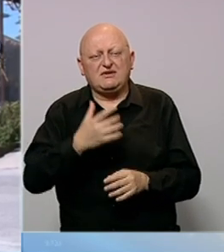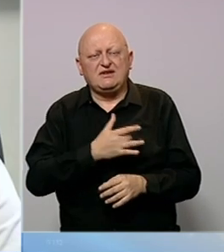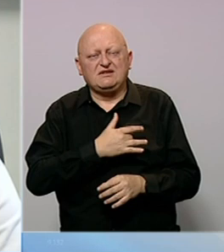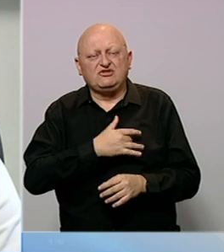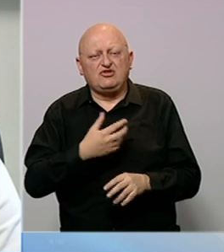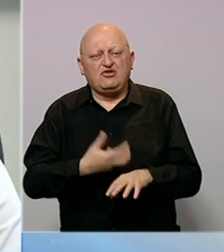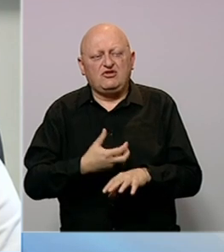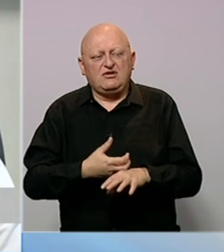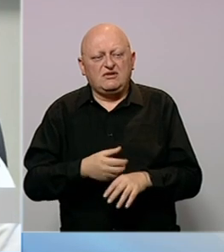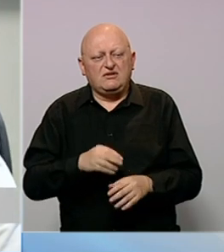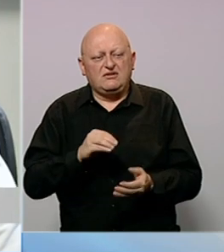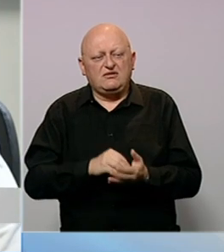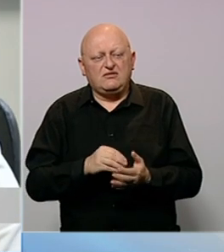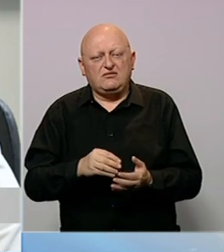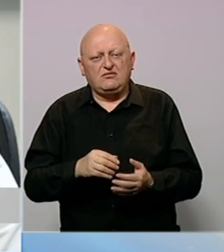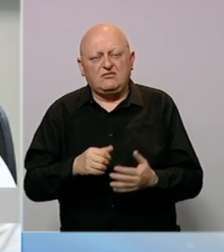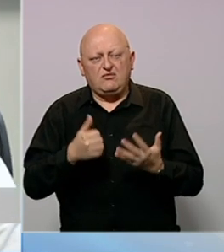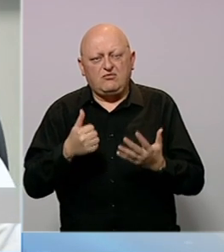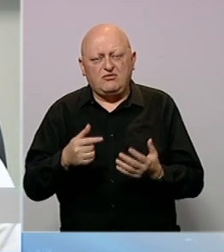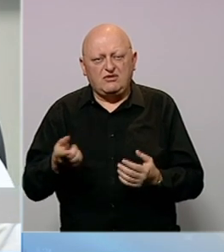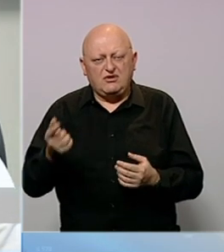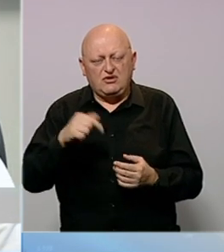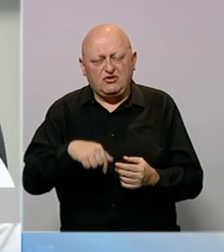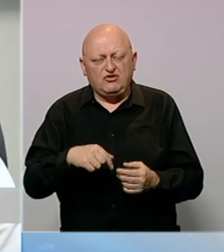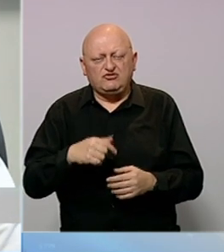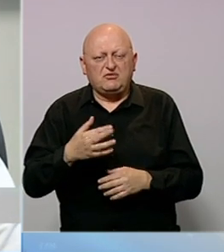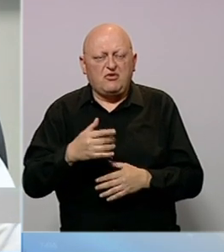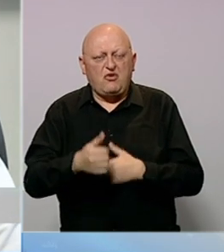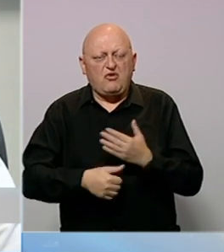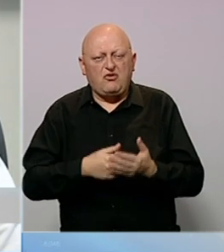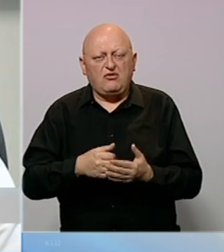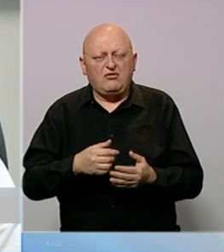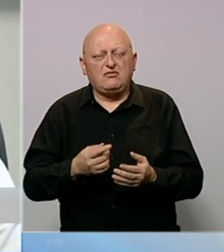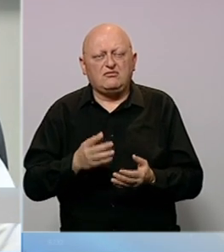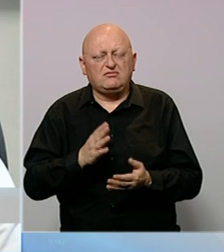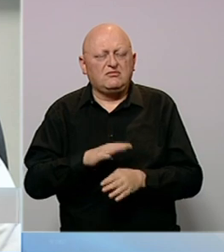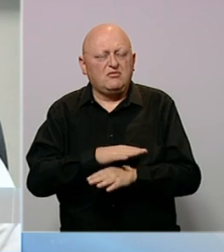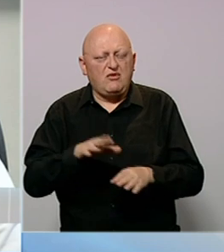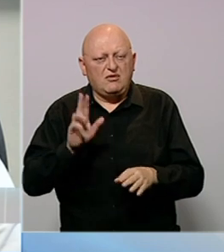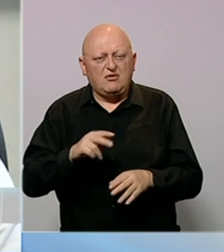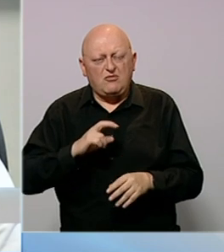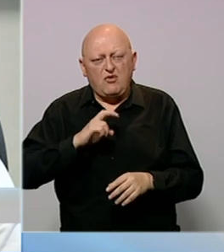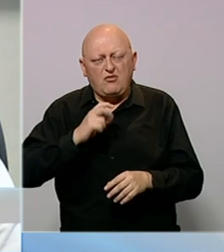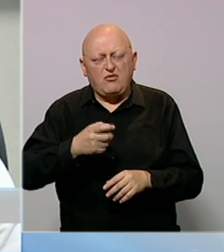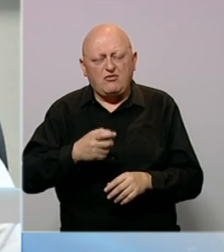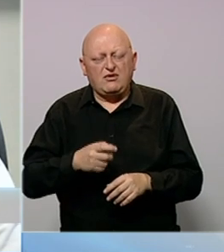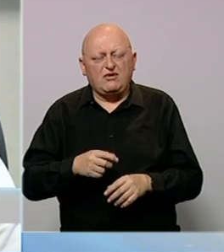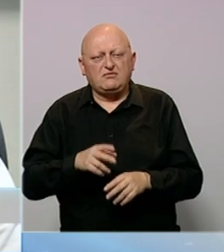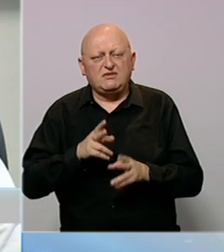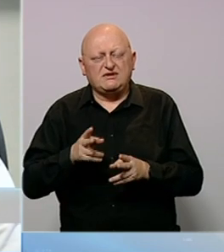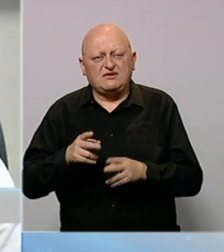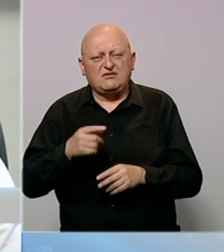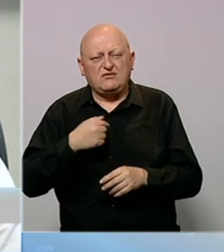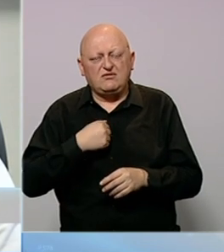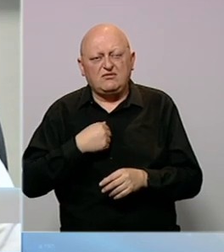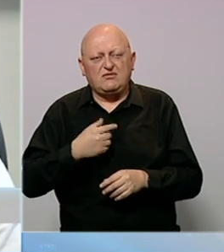Sa brojem šest, kad dođemo za par godina, ćemo definitivno moći odgovoriti svim izazovima, a